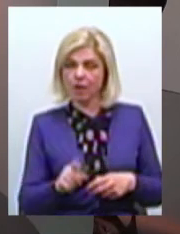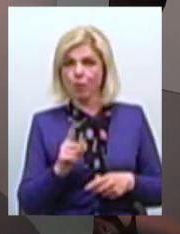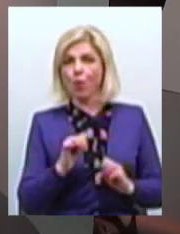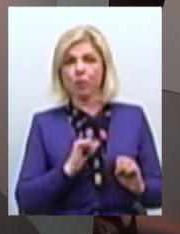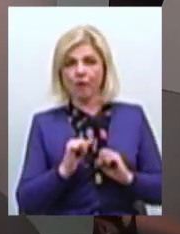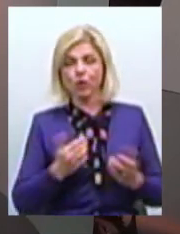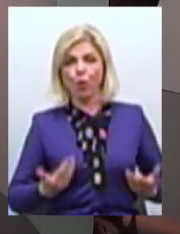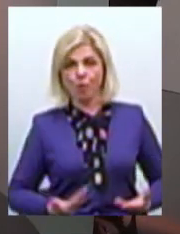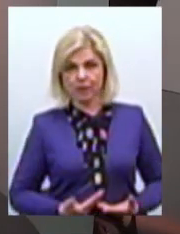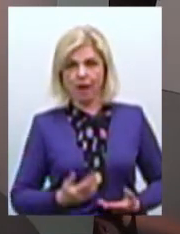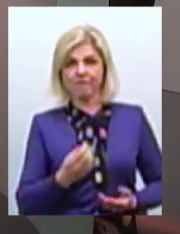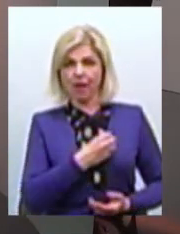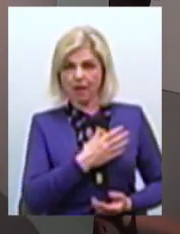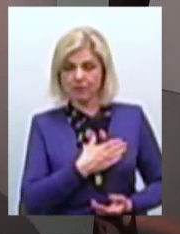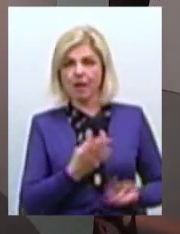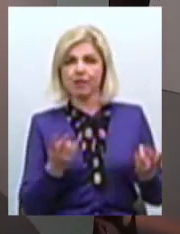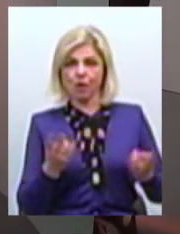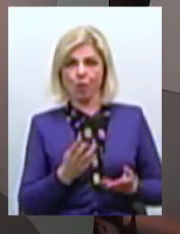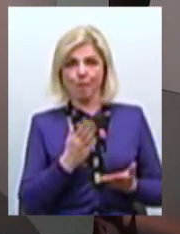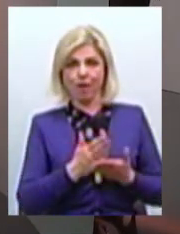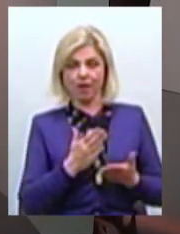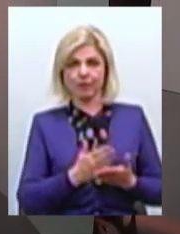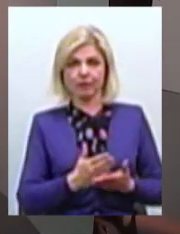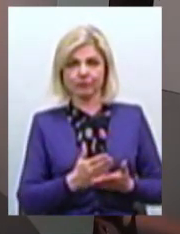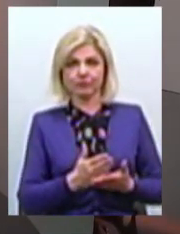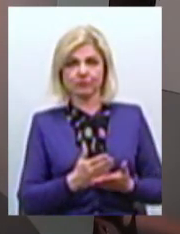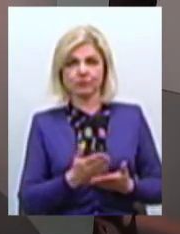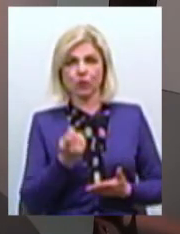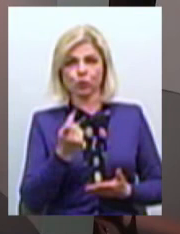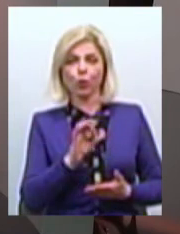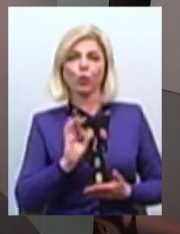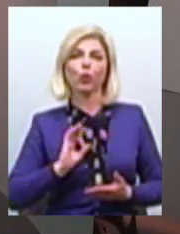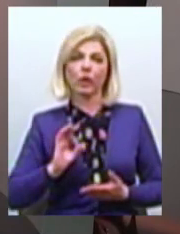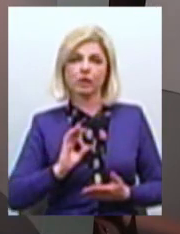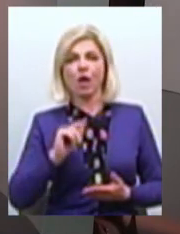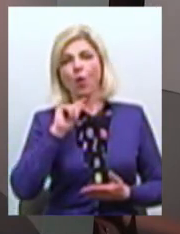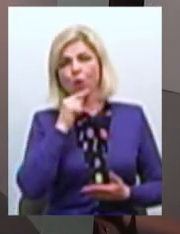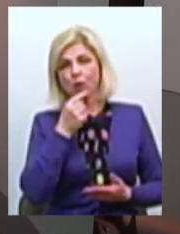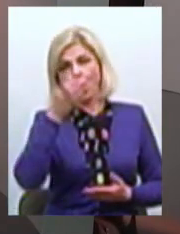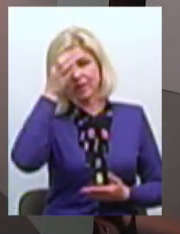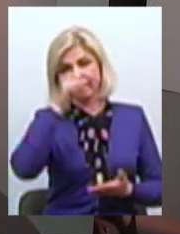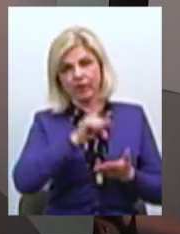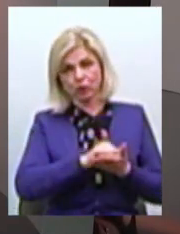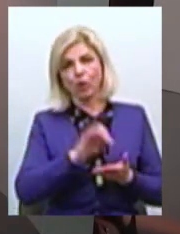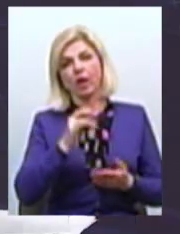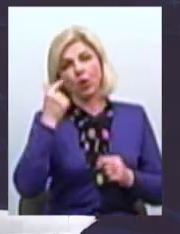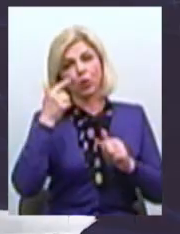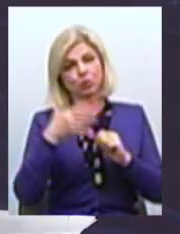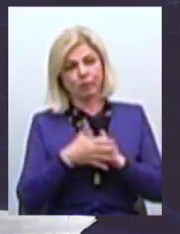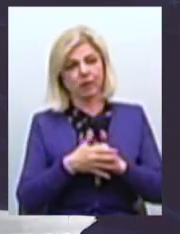комунальною власністю Тут необхідно мати І трошки юридичну Економічну освіту І розуміння